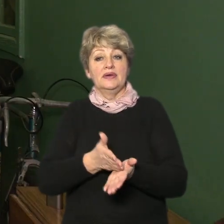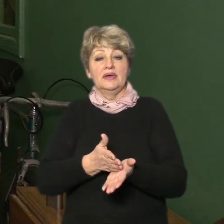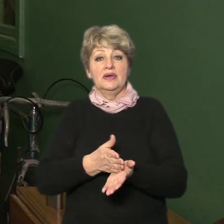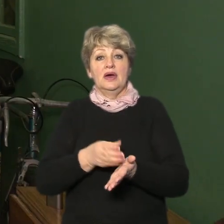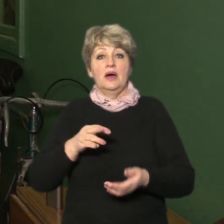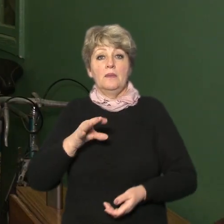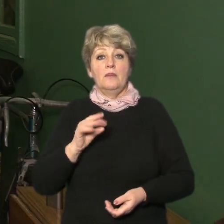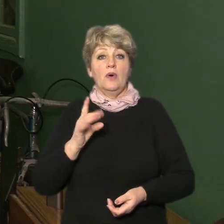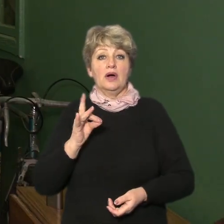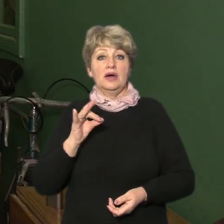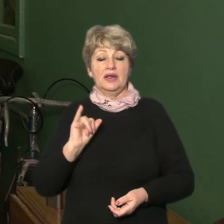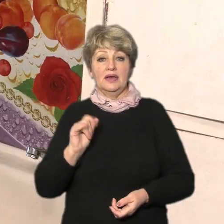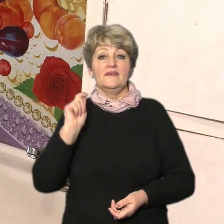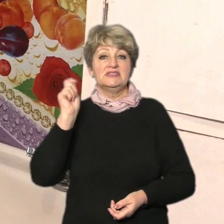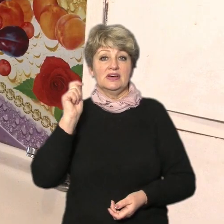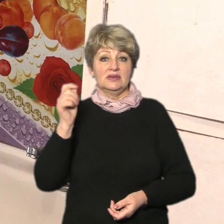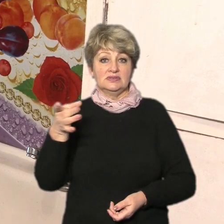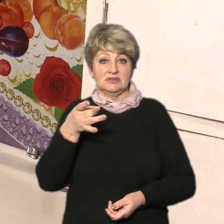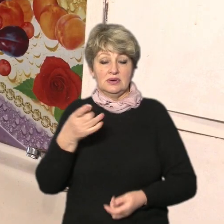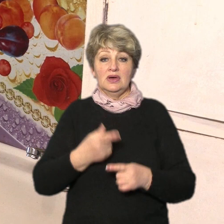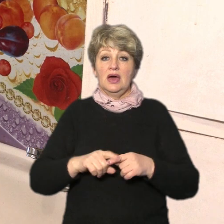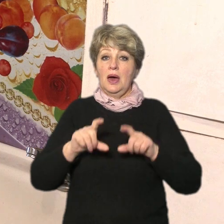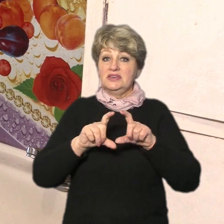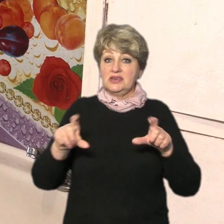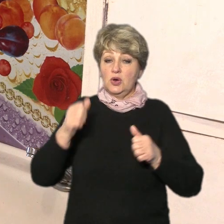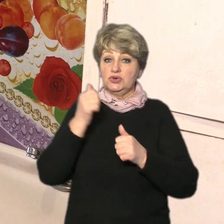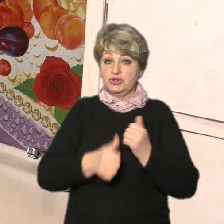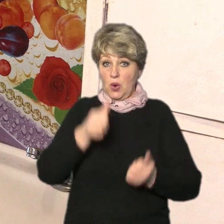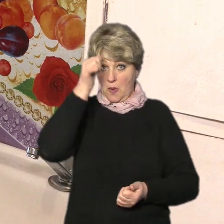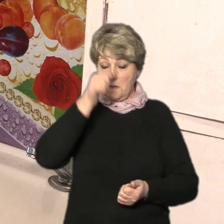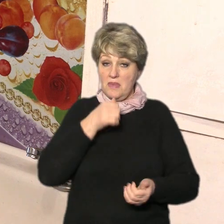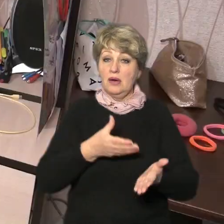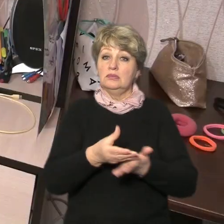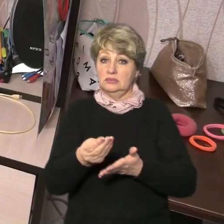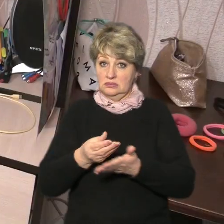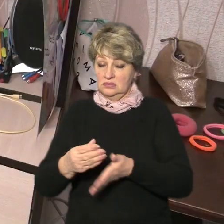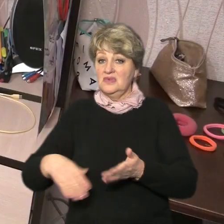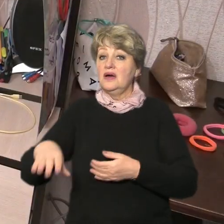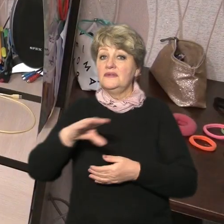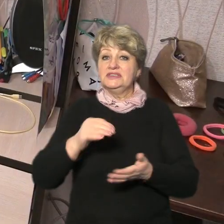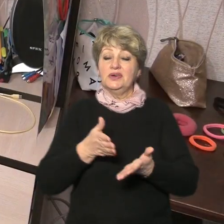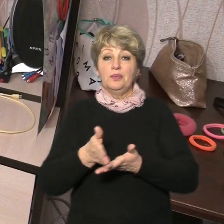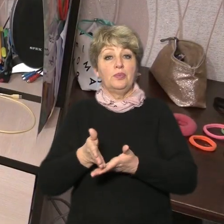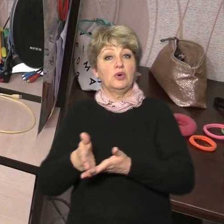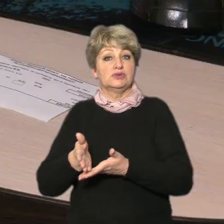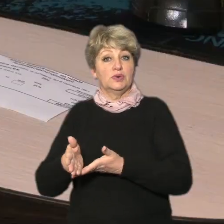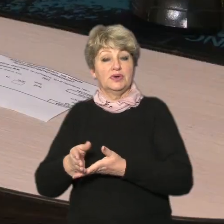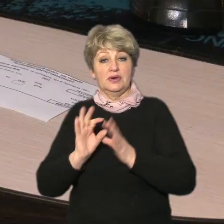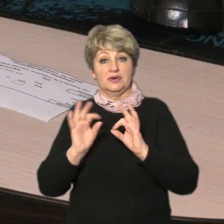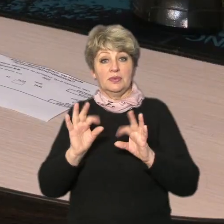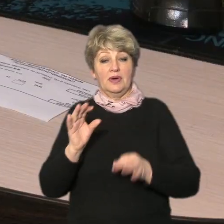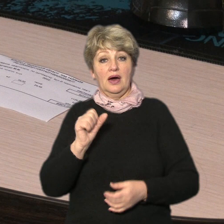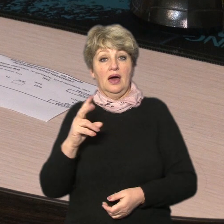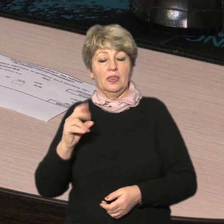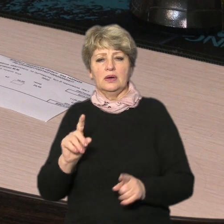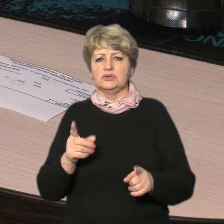калегірці на Звенигородщині цьому закладу щомісяця мешканці сплачують за усі послуги розповідає Анна Марченко чому